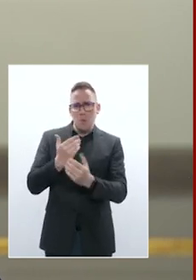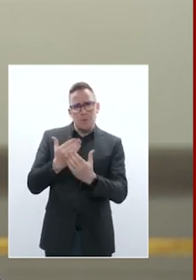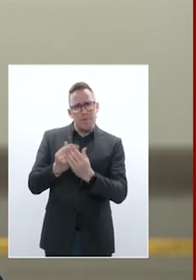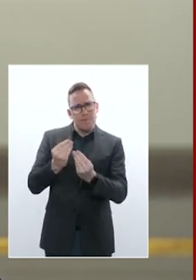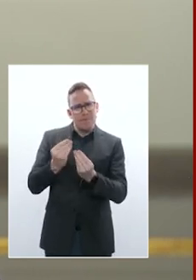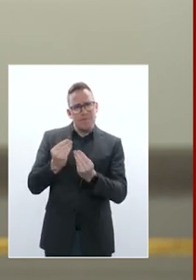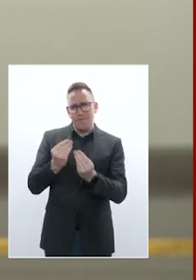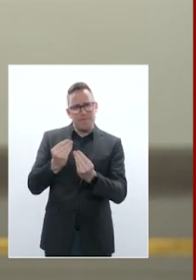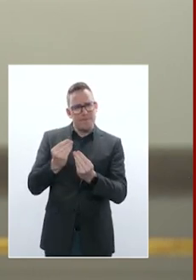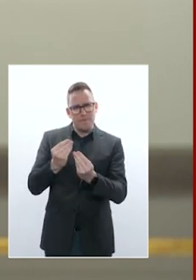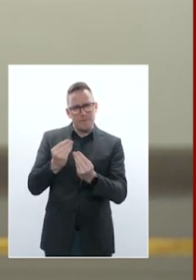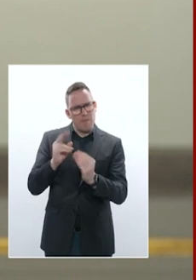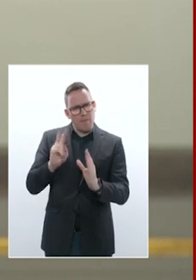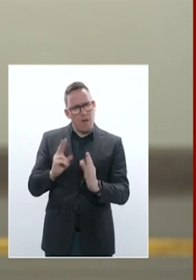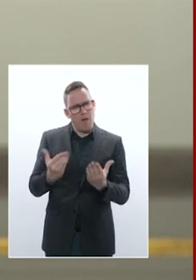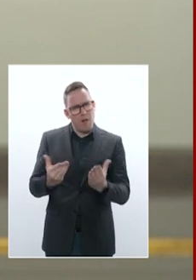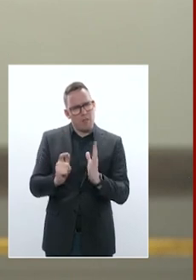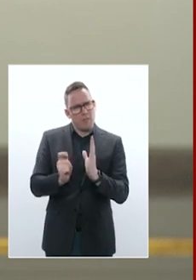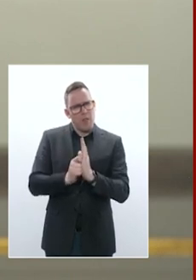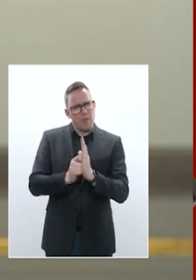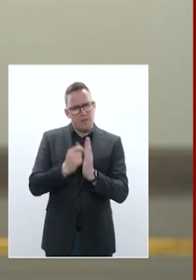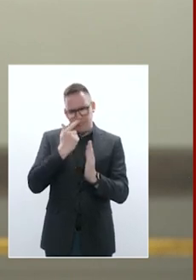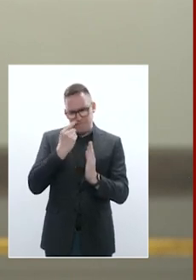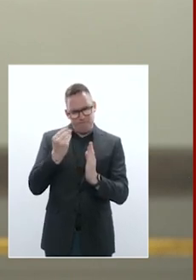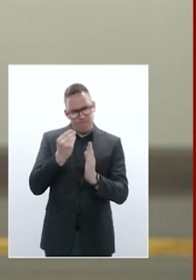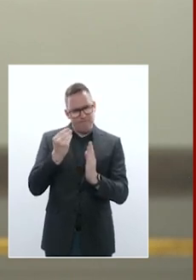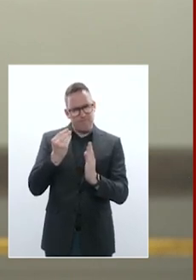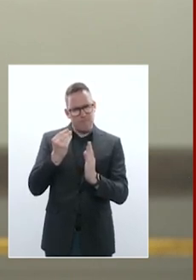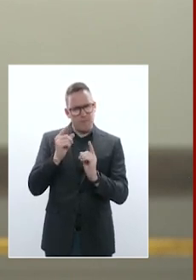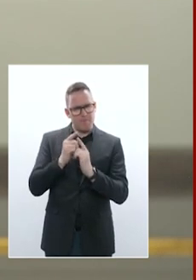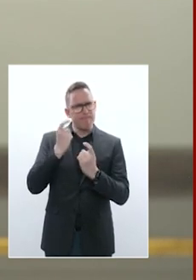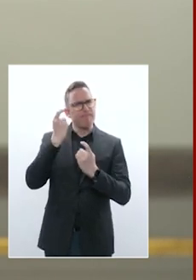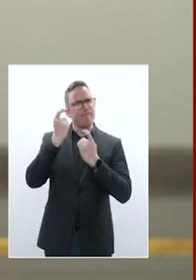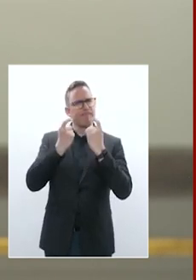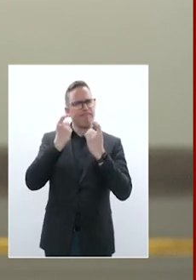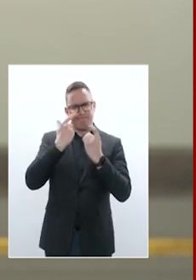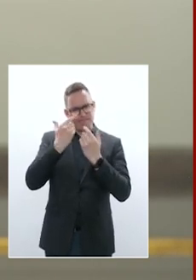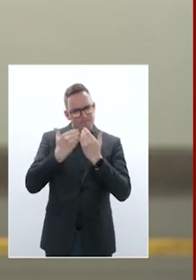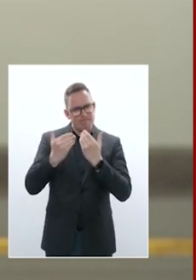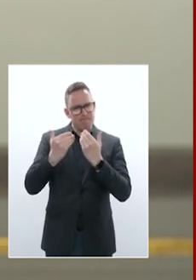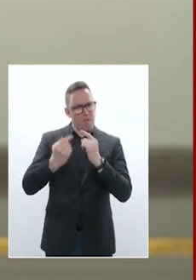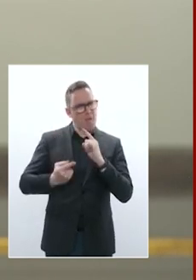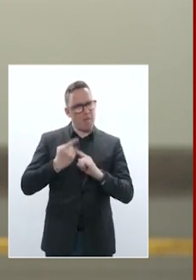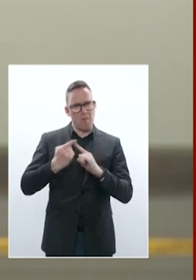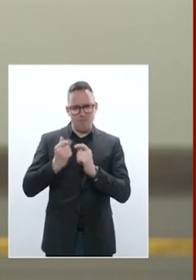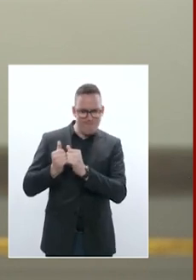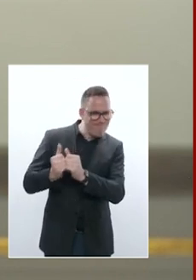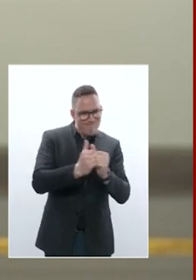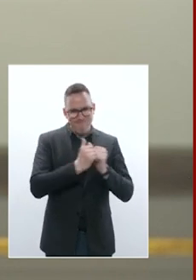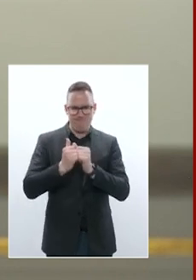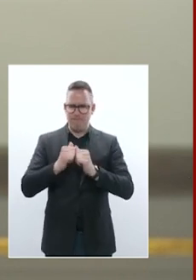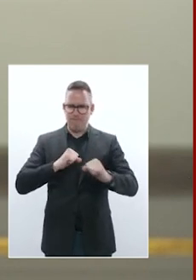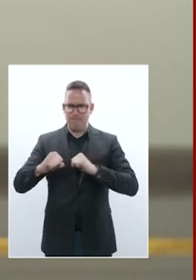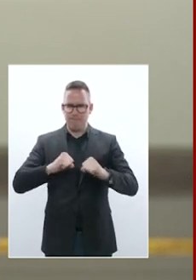plutôt à coup sûr, au moment d'un sursaut qui est nécessaire de notre part à tous. compte tenu de la transformation de la menace